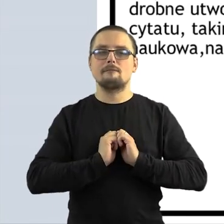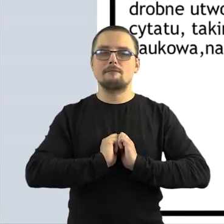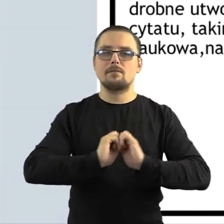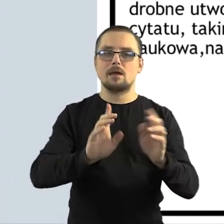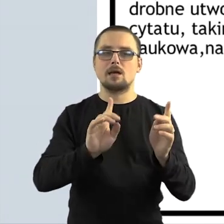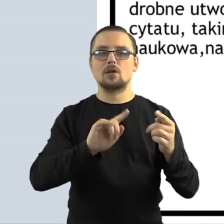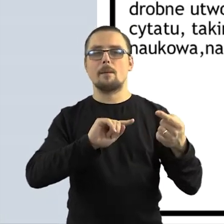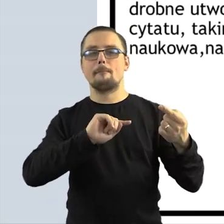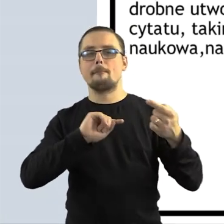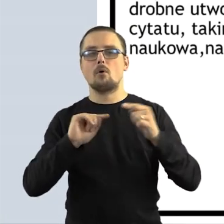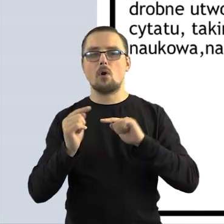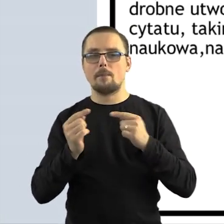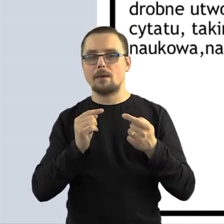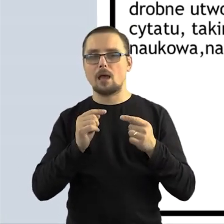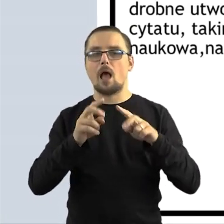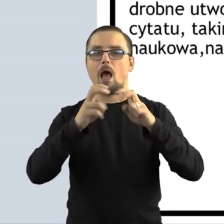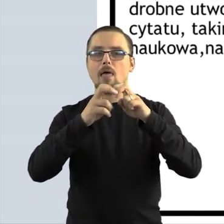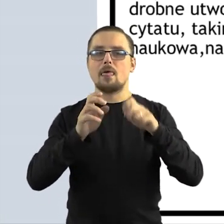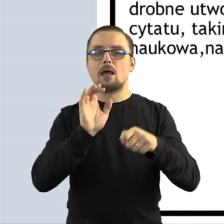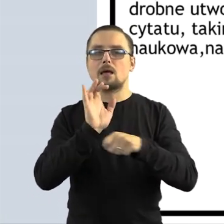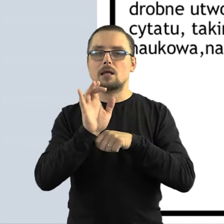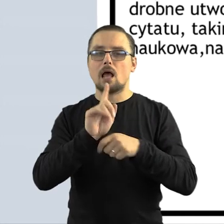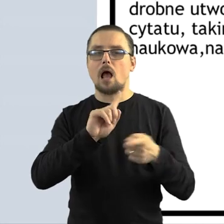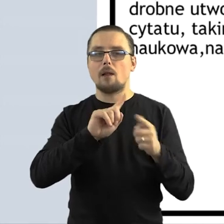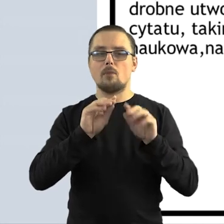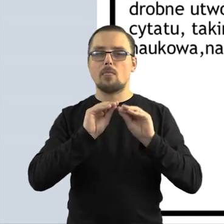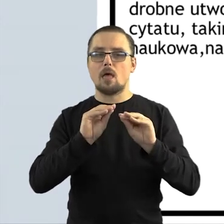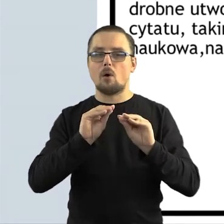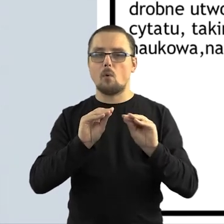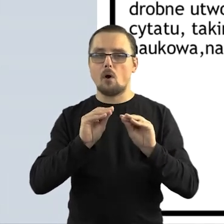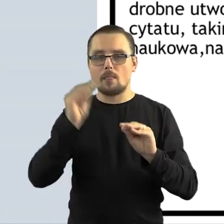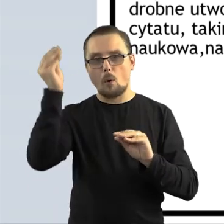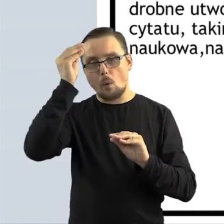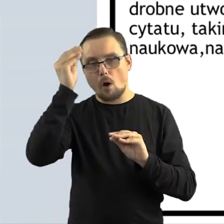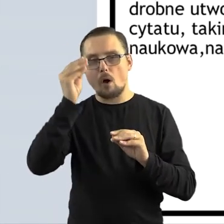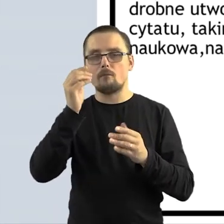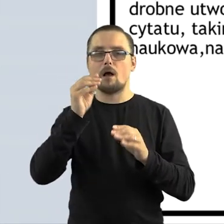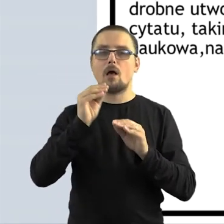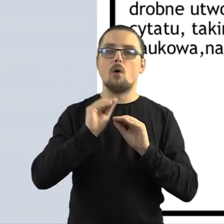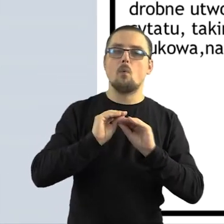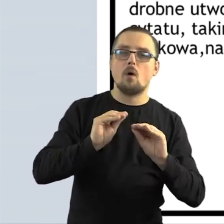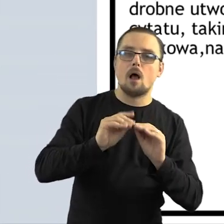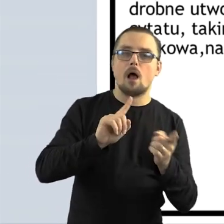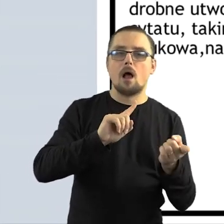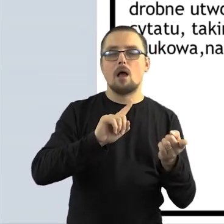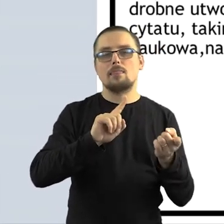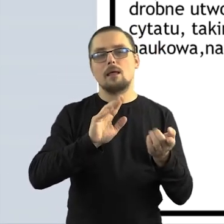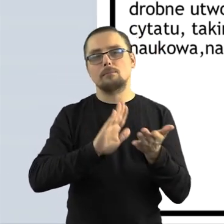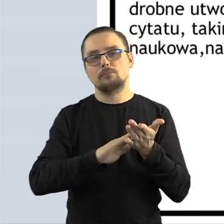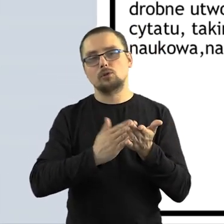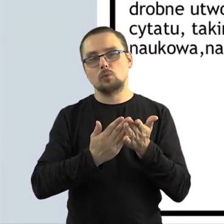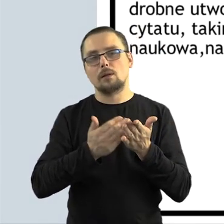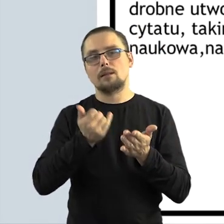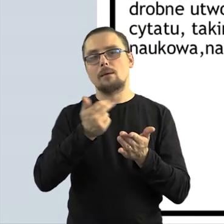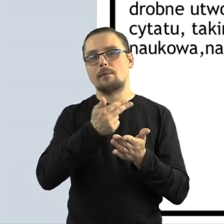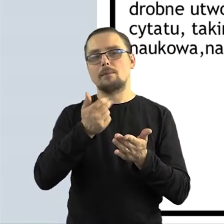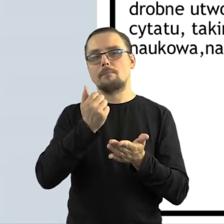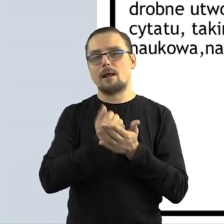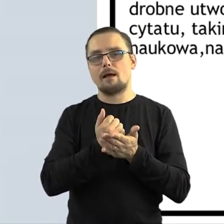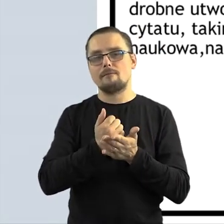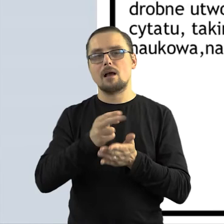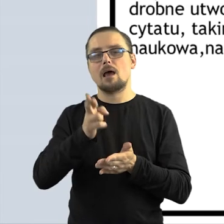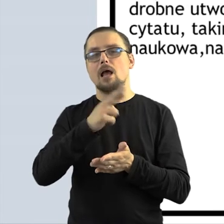z wyjaśnianiem, polemiką, analizą krytyczną lub naukową, nauczaniem lub prawami gatunku twórczości. Czyli właśnie